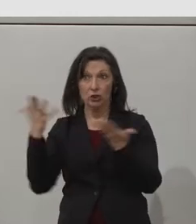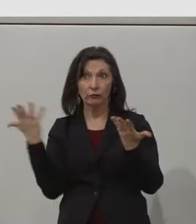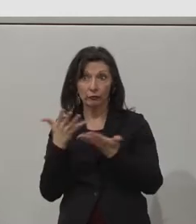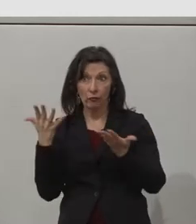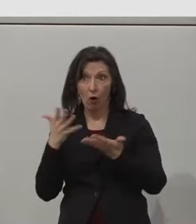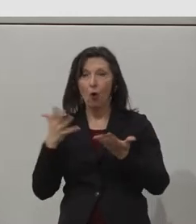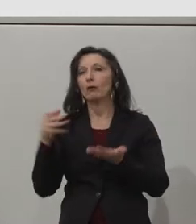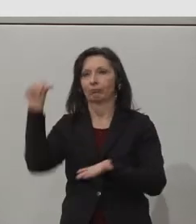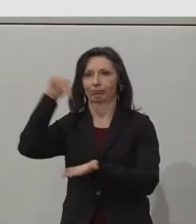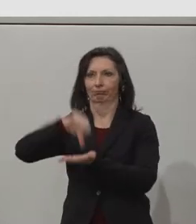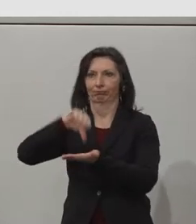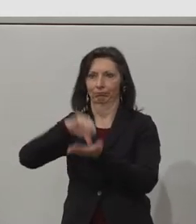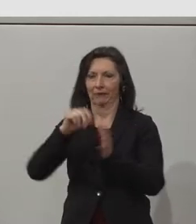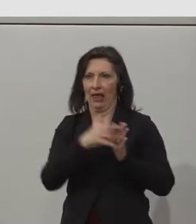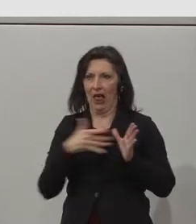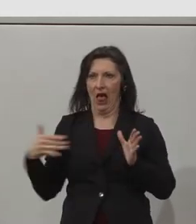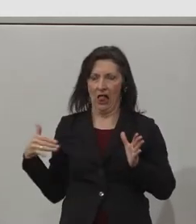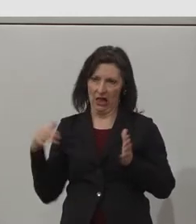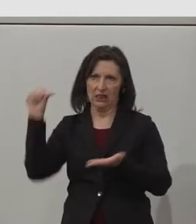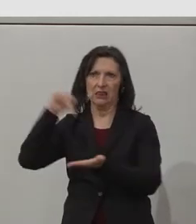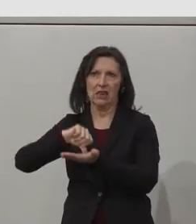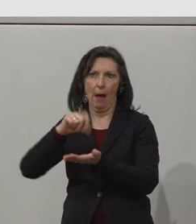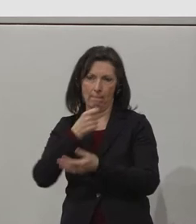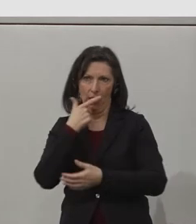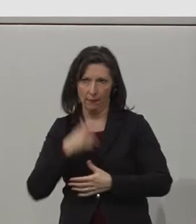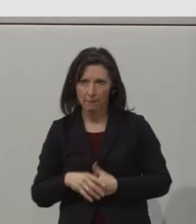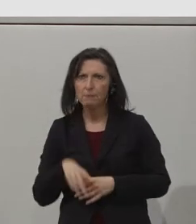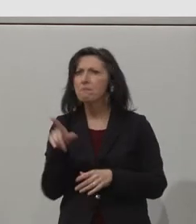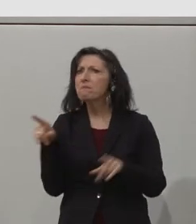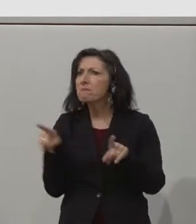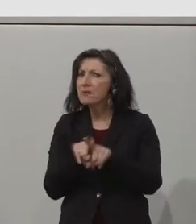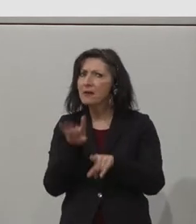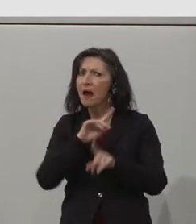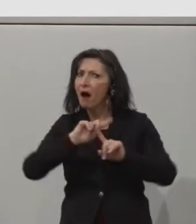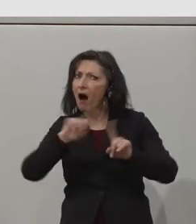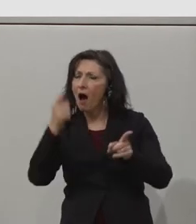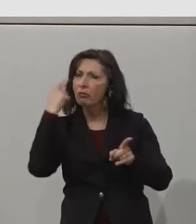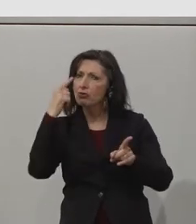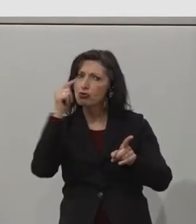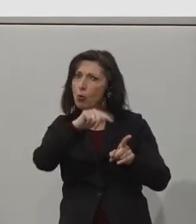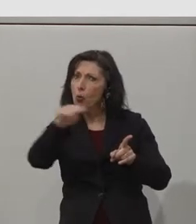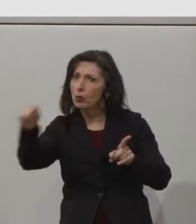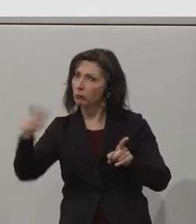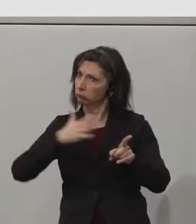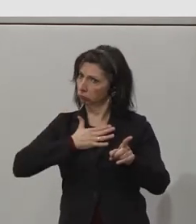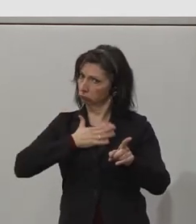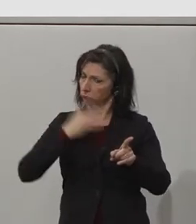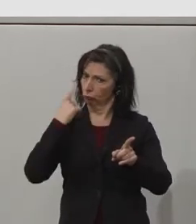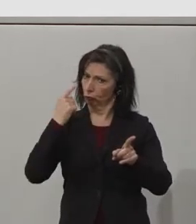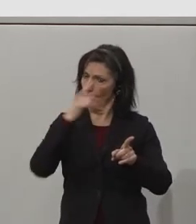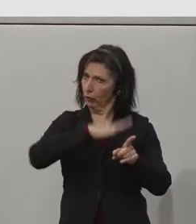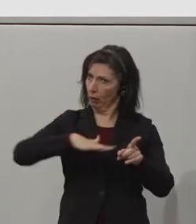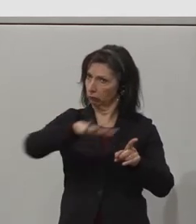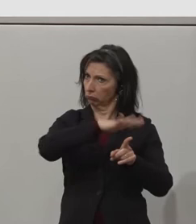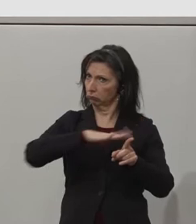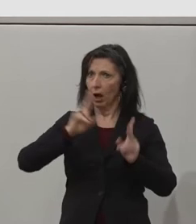campus using the library, the Sports Centre and all the facilities that are open to all students. Our course,